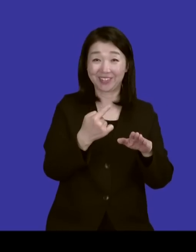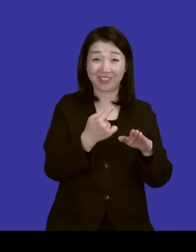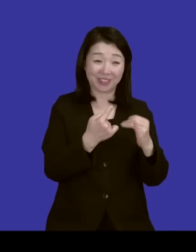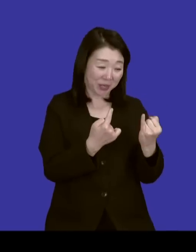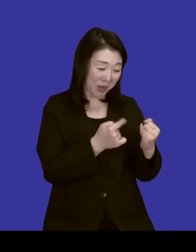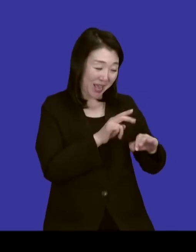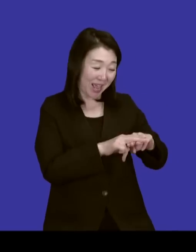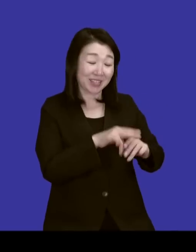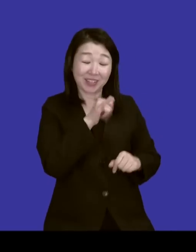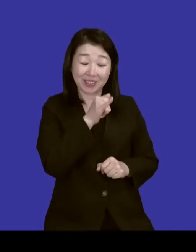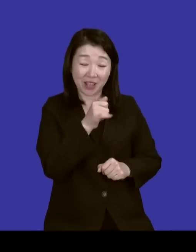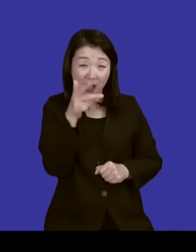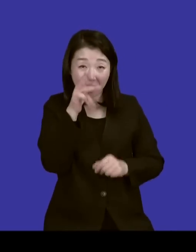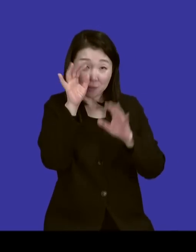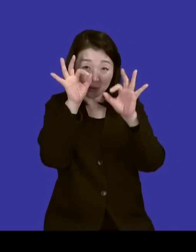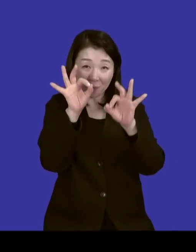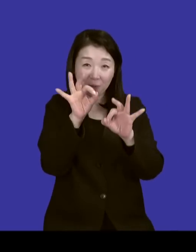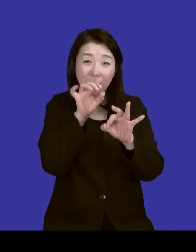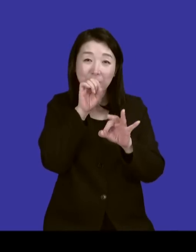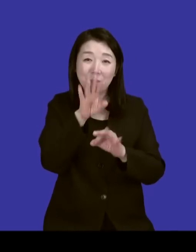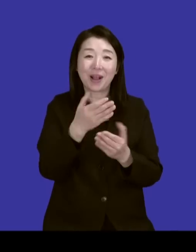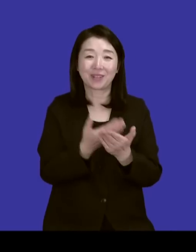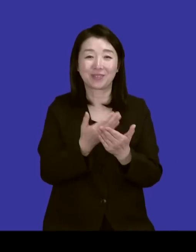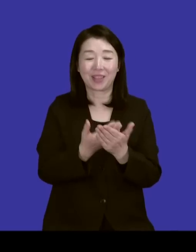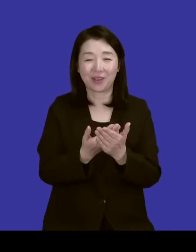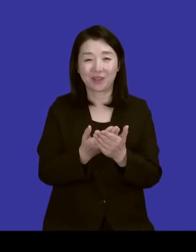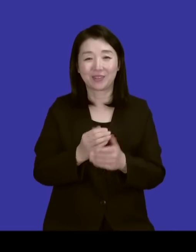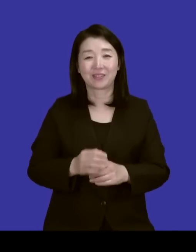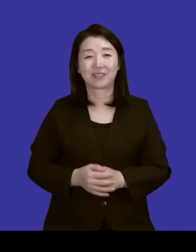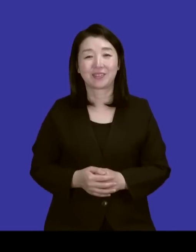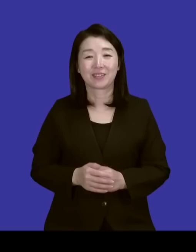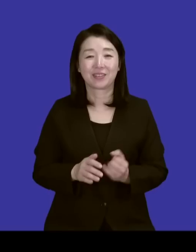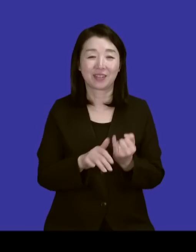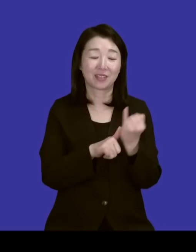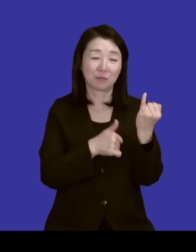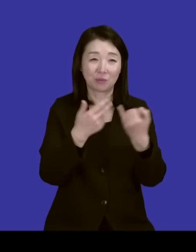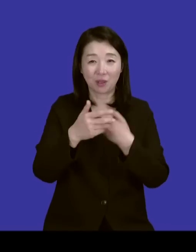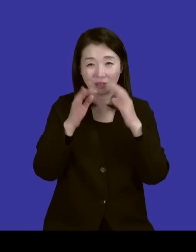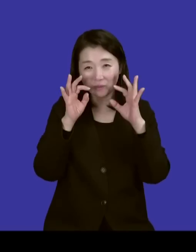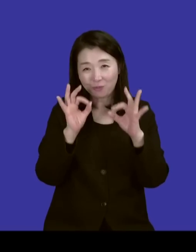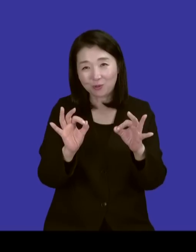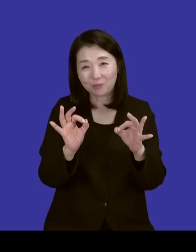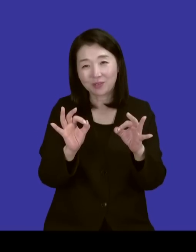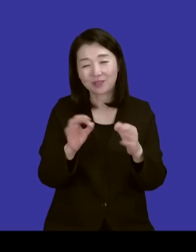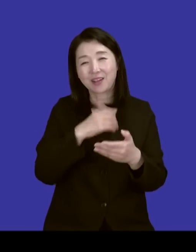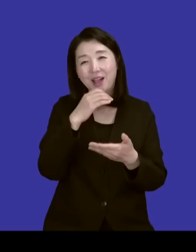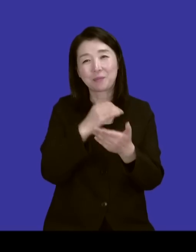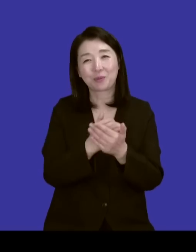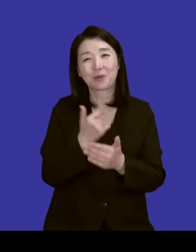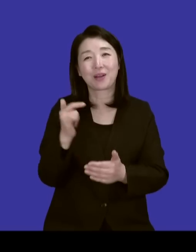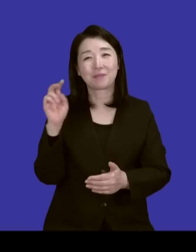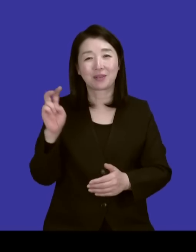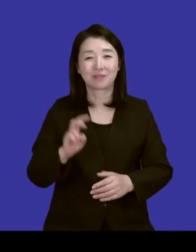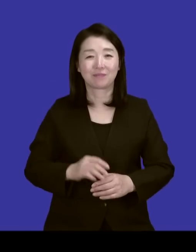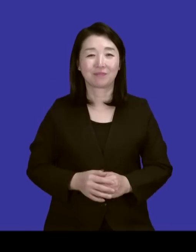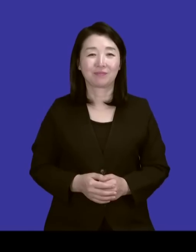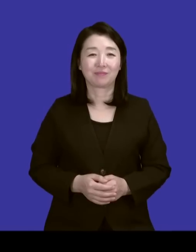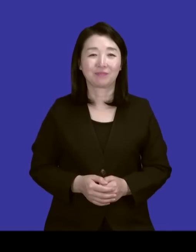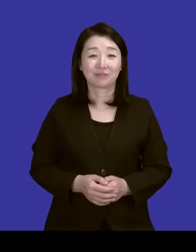카메라를 보고 한번 해주시면 이 방송이 전파를 탈 때 사모님이 영상을 보시면서도 얼마나 감동이 될까 싶기도 하거든요.